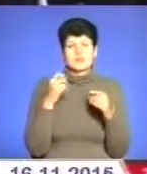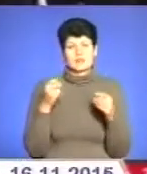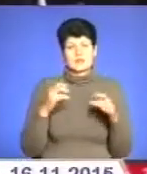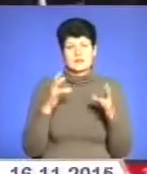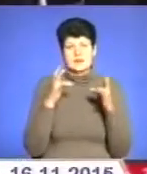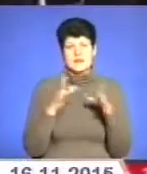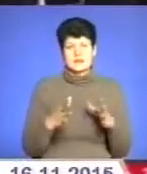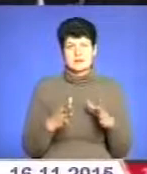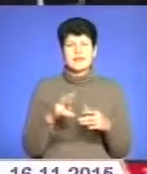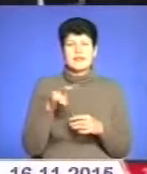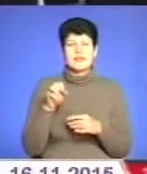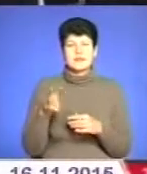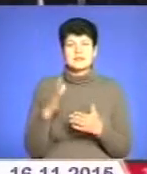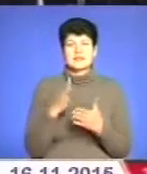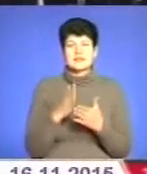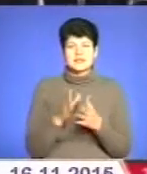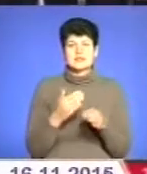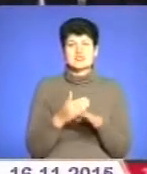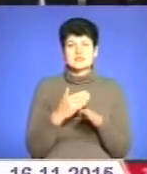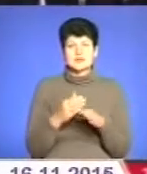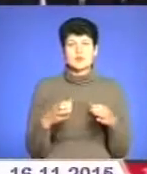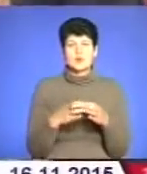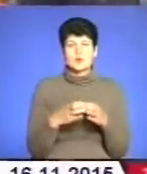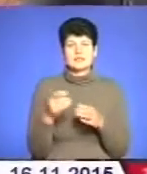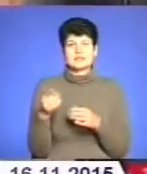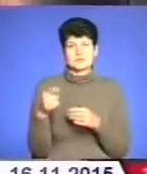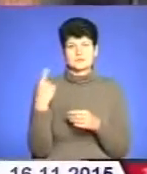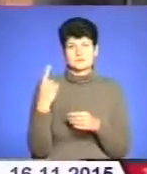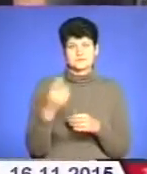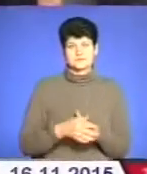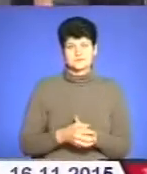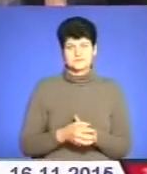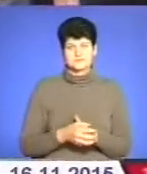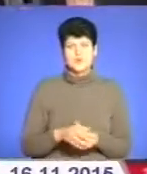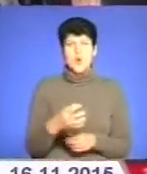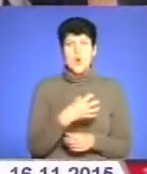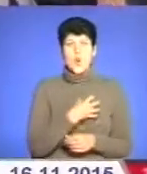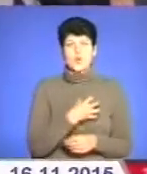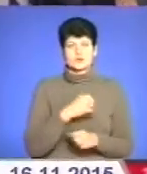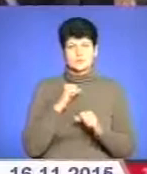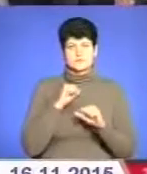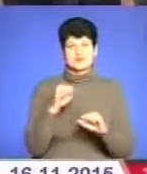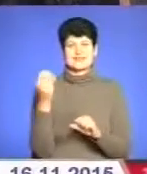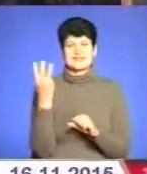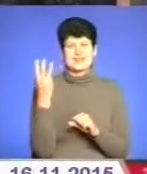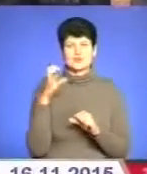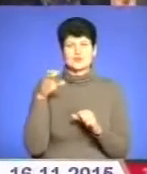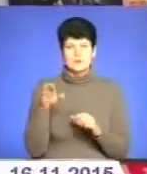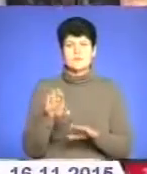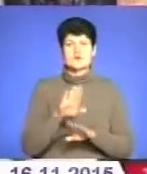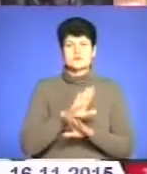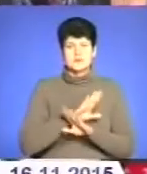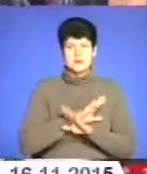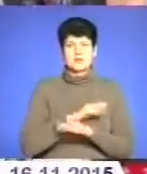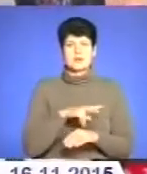тепер Лемки є невід'ємною частиною громади Тернопільського краю. Орденом за мужність третього ступеня посмертно